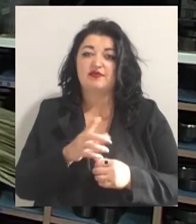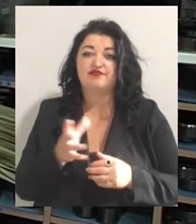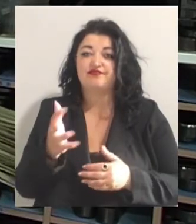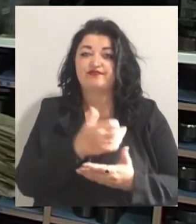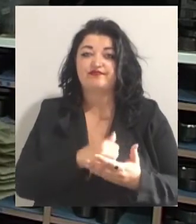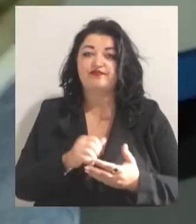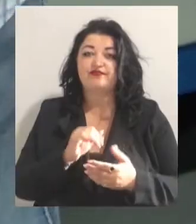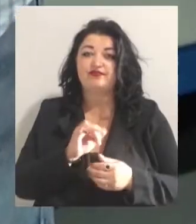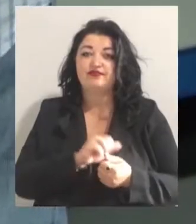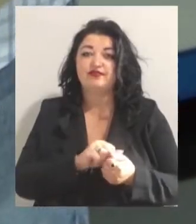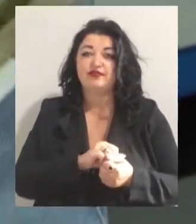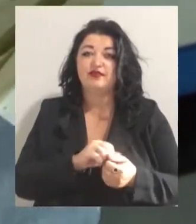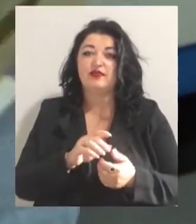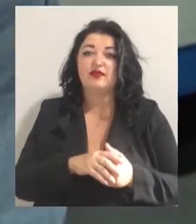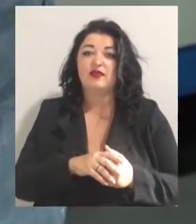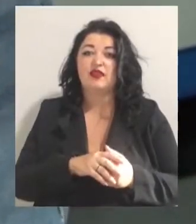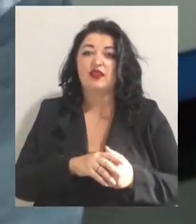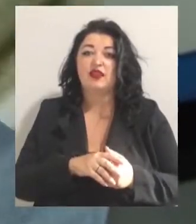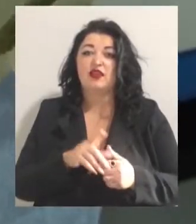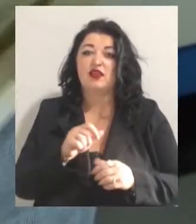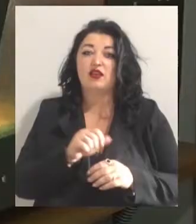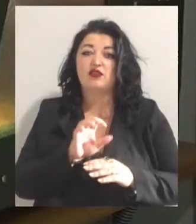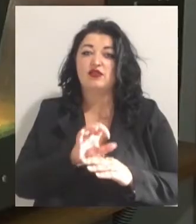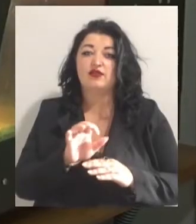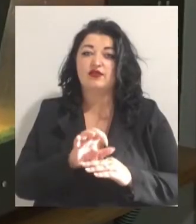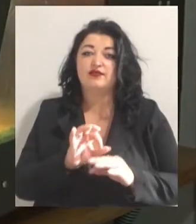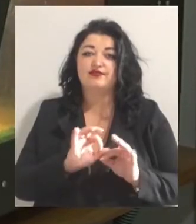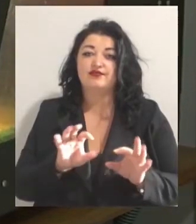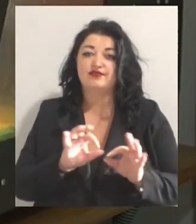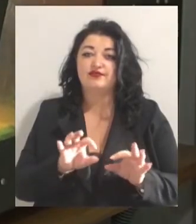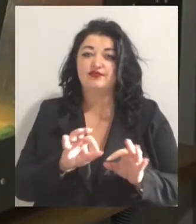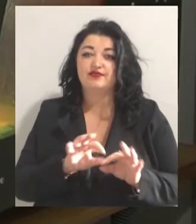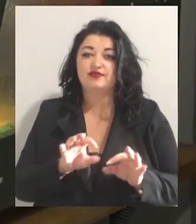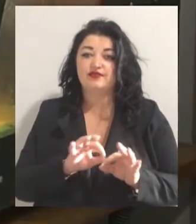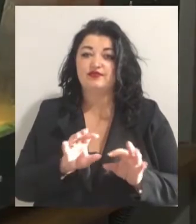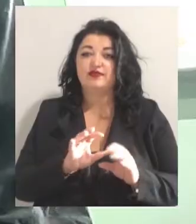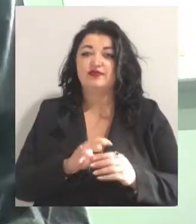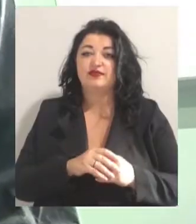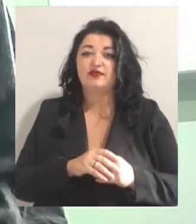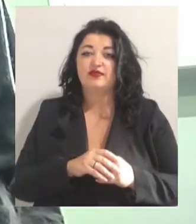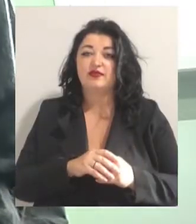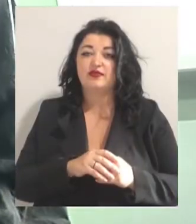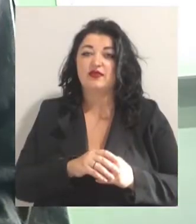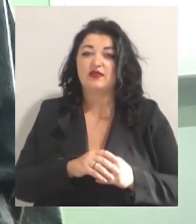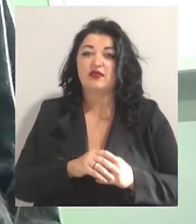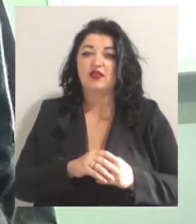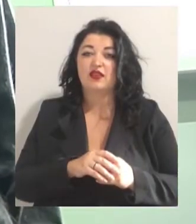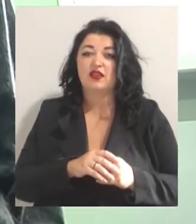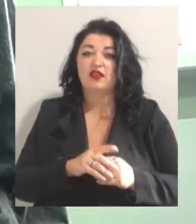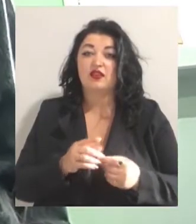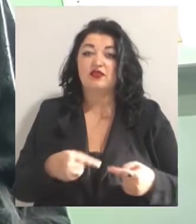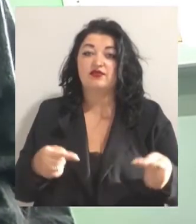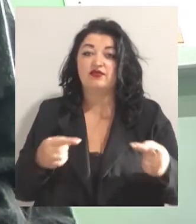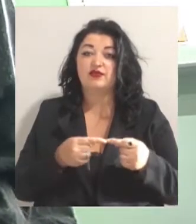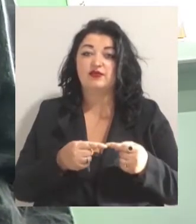планах Ігоря Папковича випустити у виробництвах аналогічній екоустілкам, кімнатній та готельній капці. Також чоловік планує у кожному населеному пункті